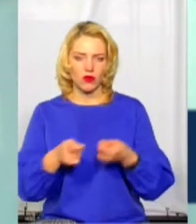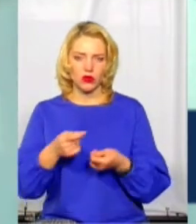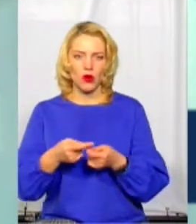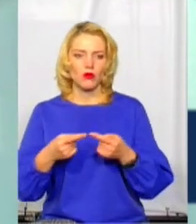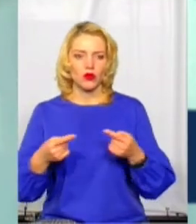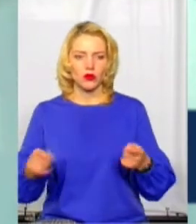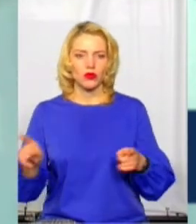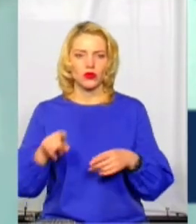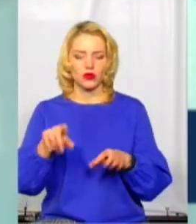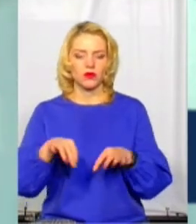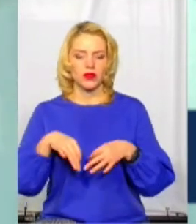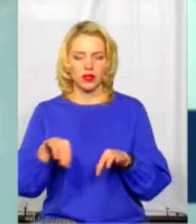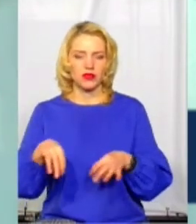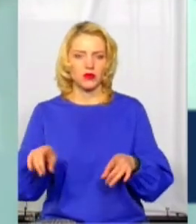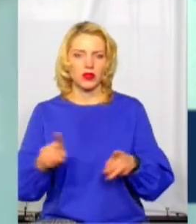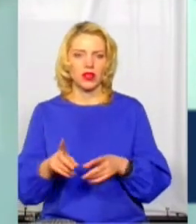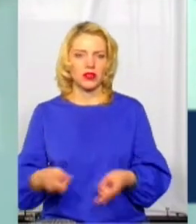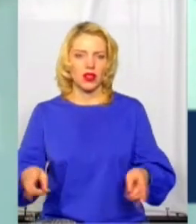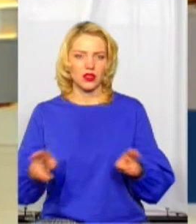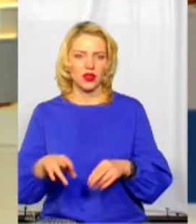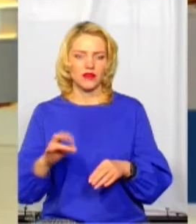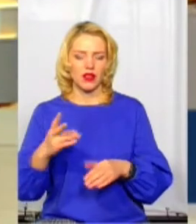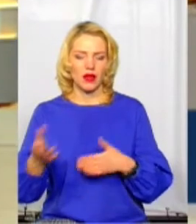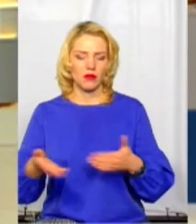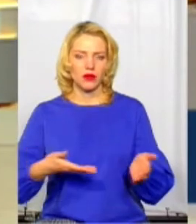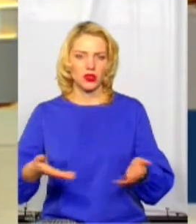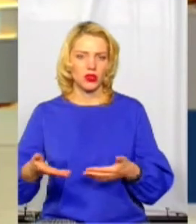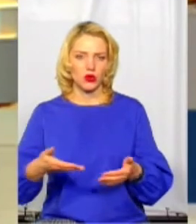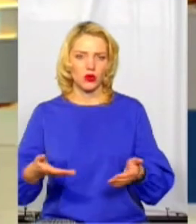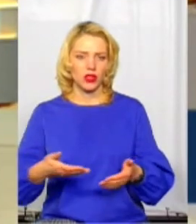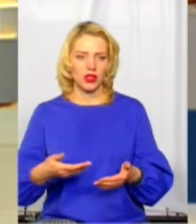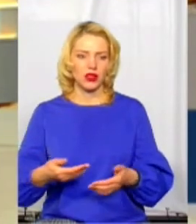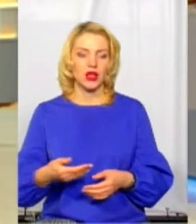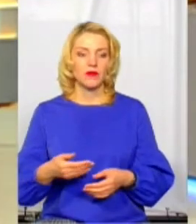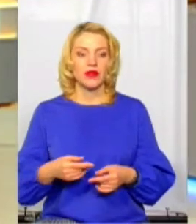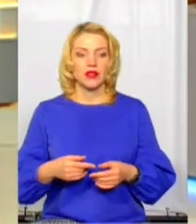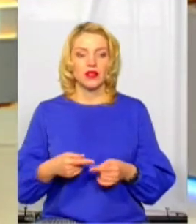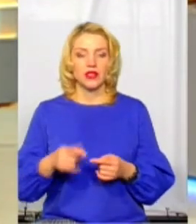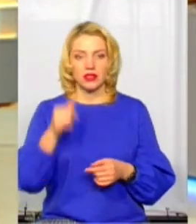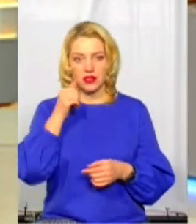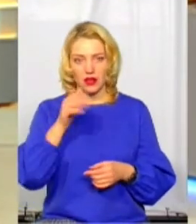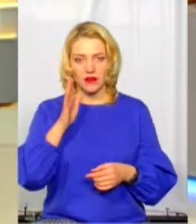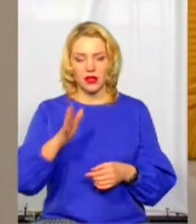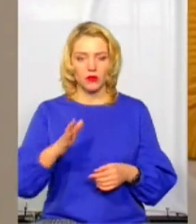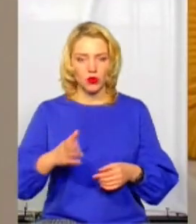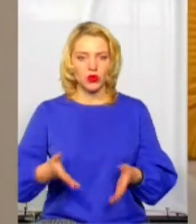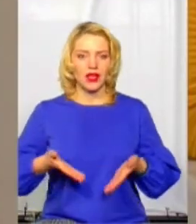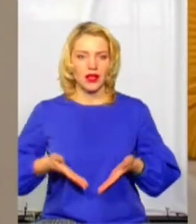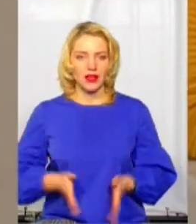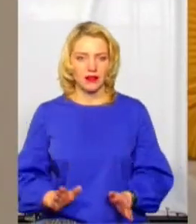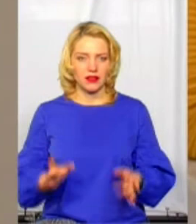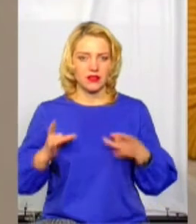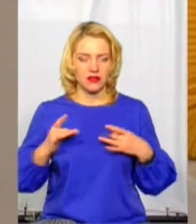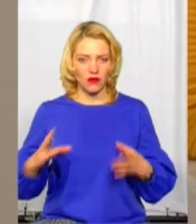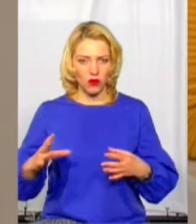щоб транспортні засоби не залишалися на пішохідній зоні в самому ярмарку. От завтра Різдво Христове, Захар Гур'янський конингдарем